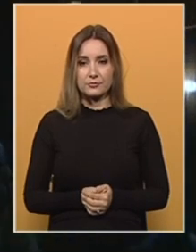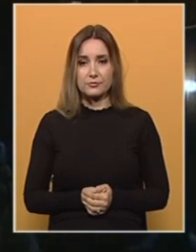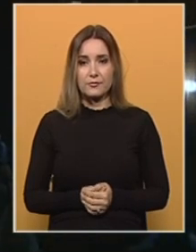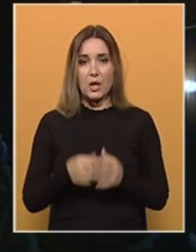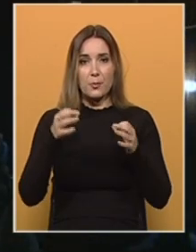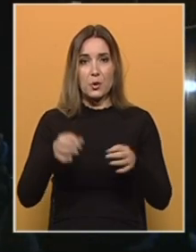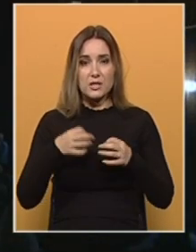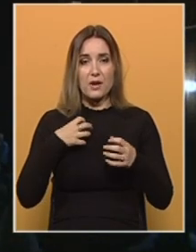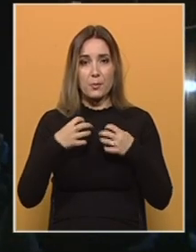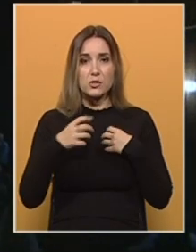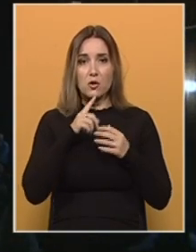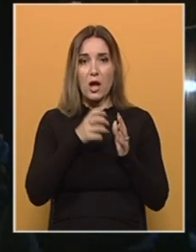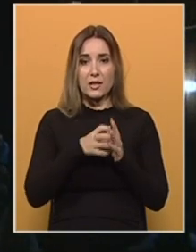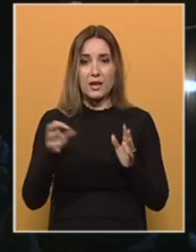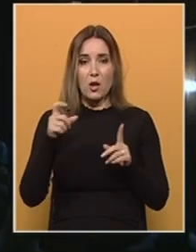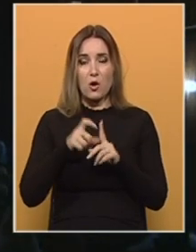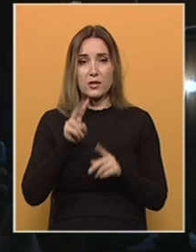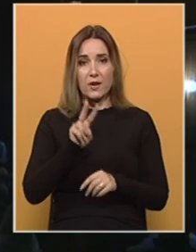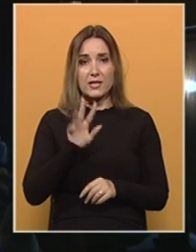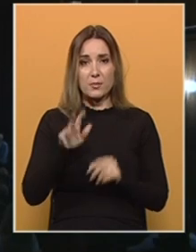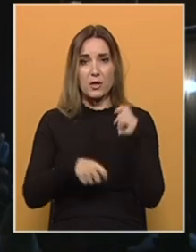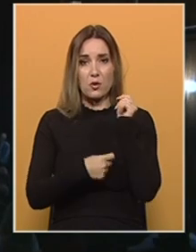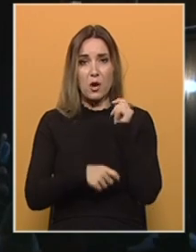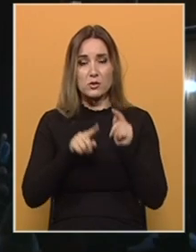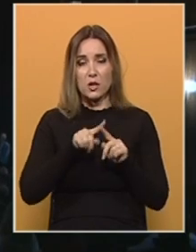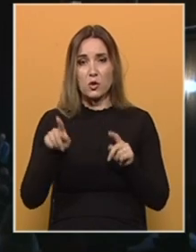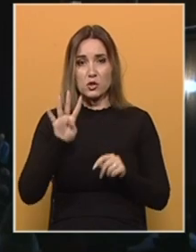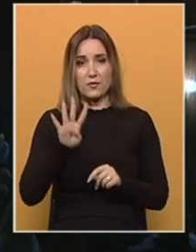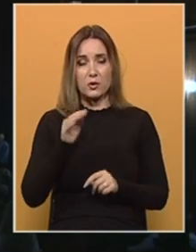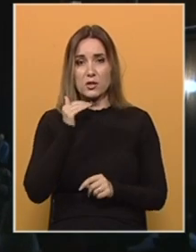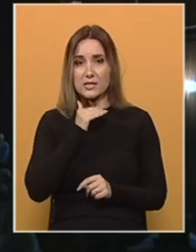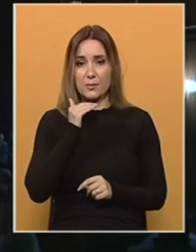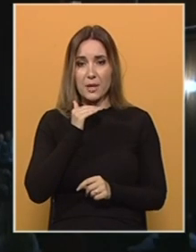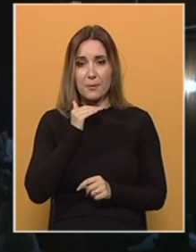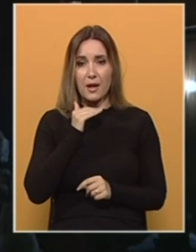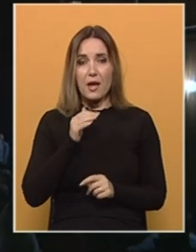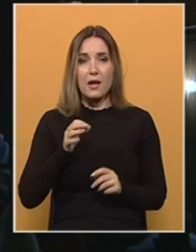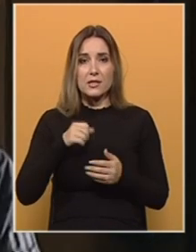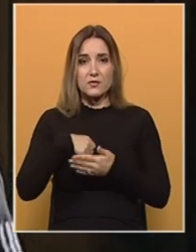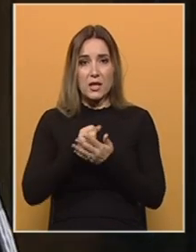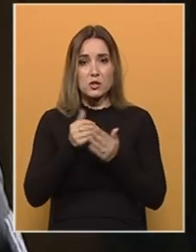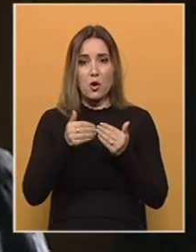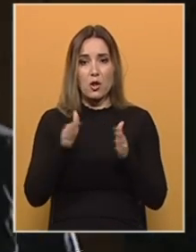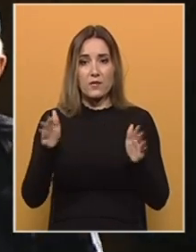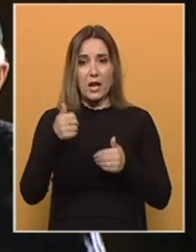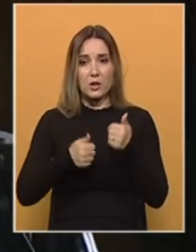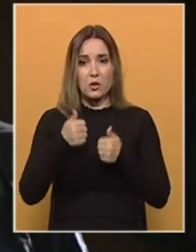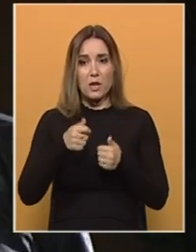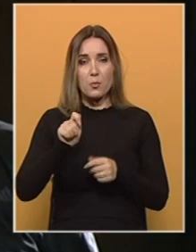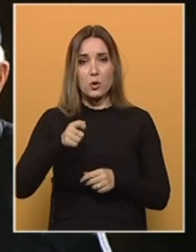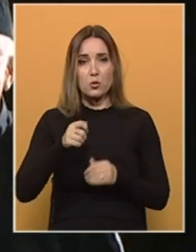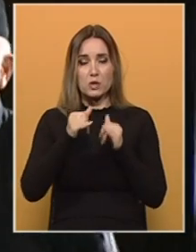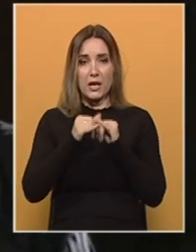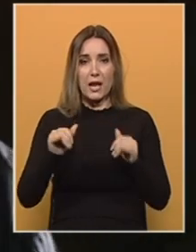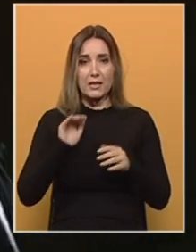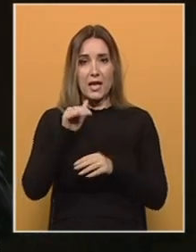Proslava pozorišta koja traje od 25. augusta do 4. septembra zvanično je otvorena dodjelom ključa grada